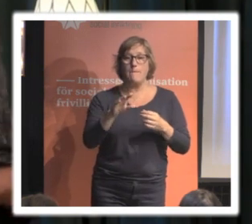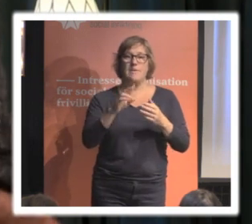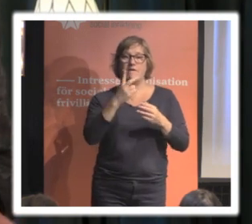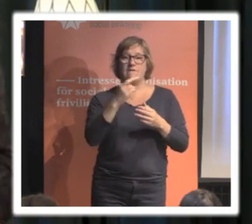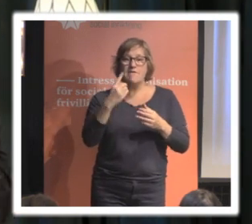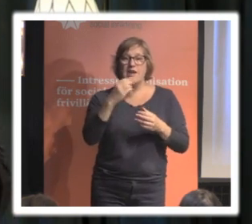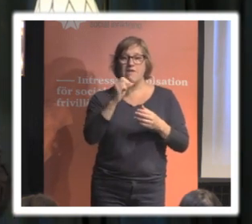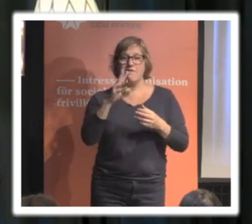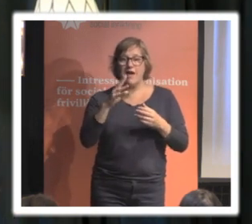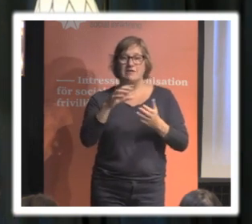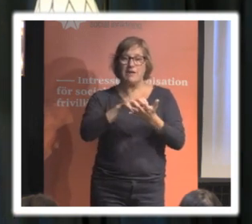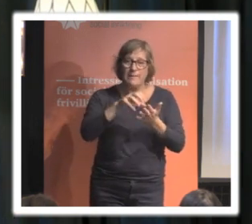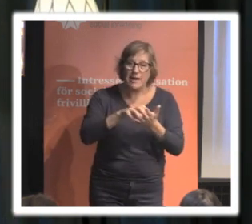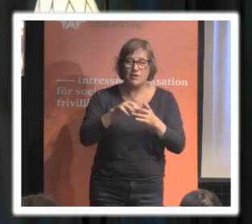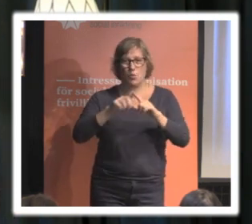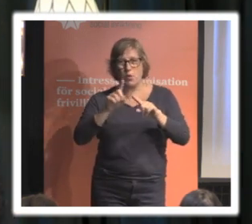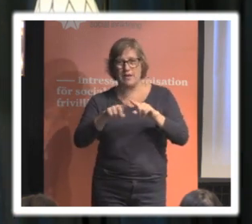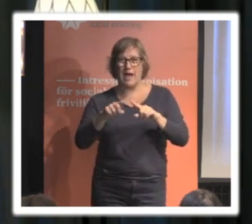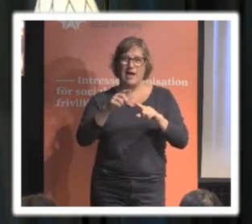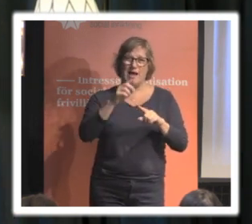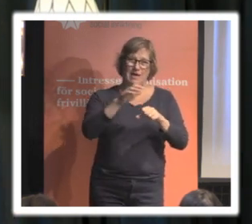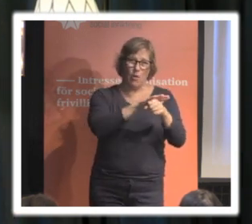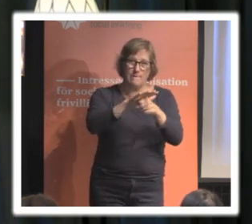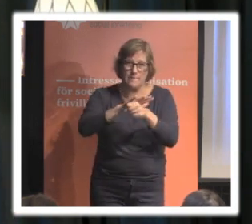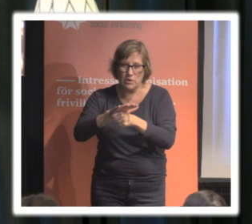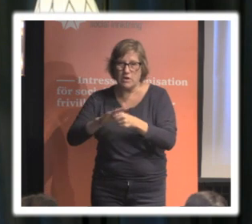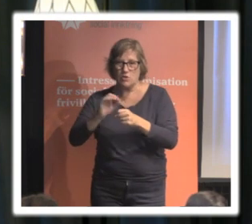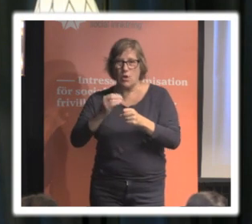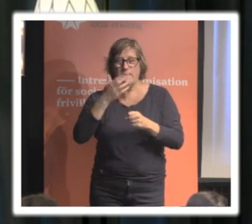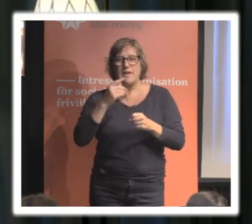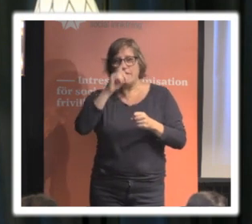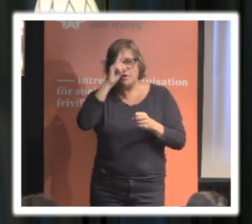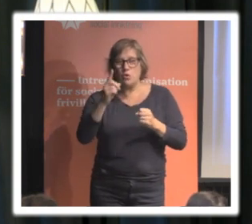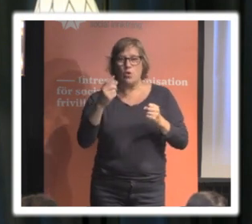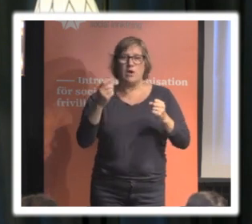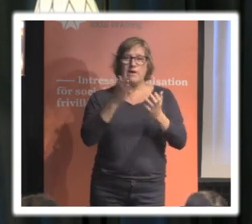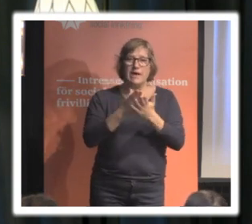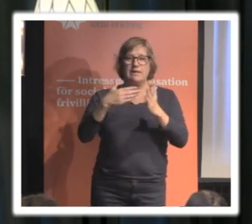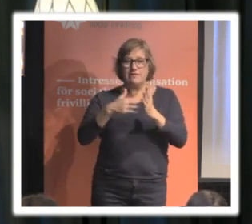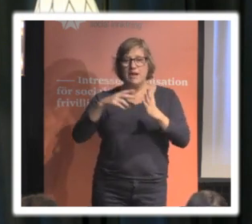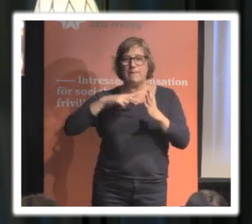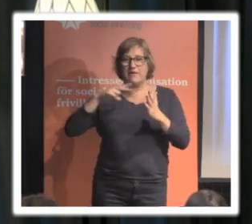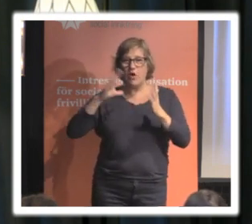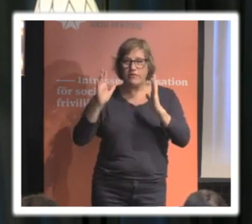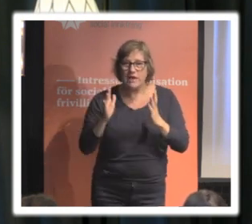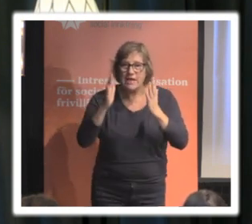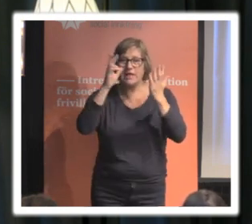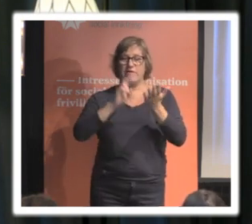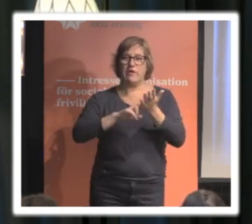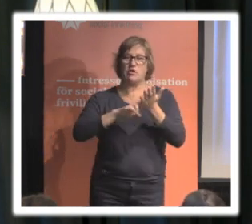alla möjliga discipliner, då har man utvecklat förståelsen också för vad rätten till privatliv och dataskydd och